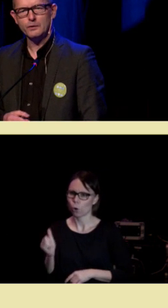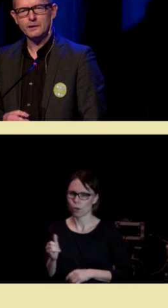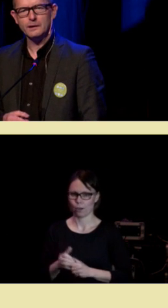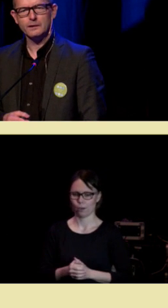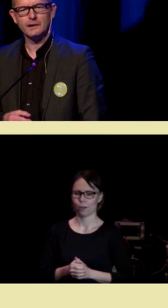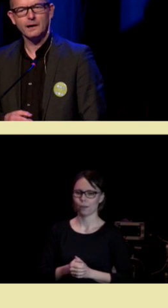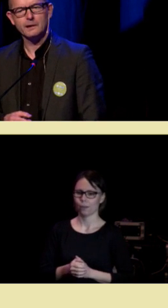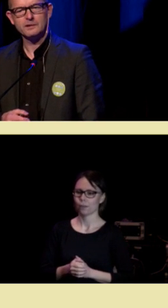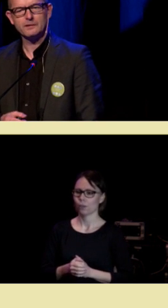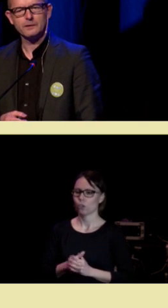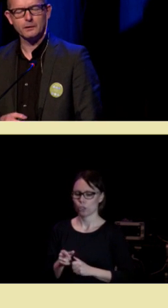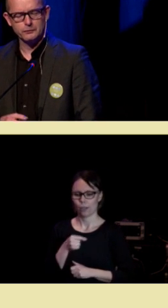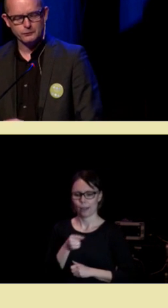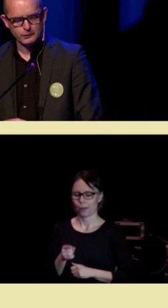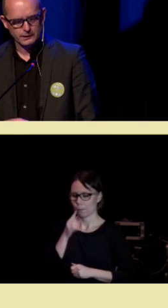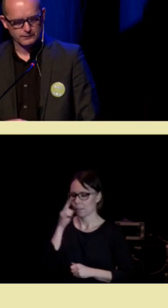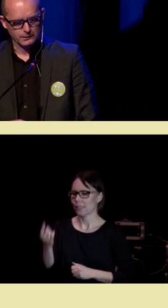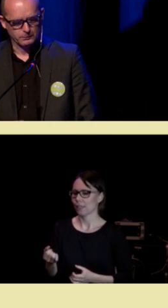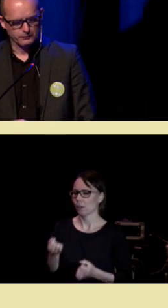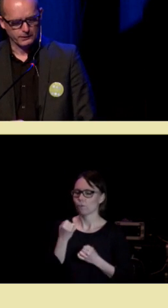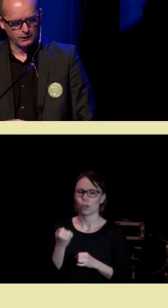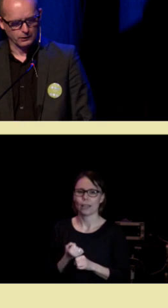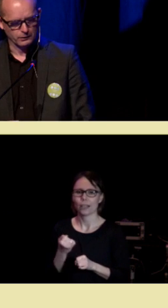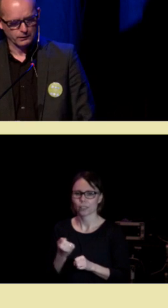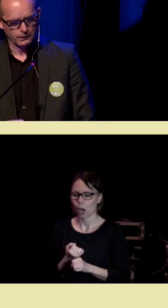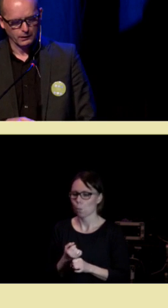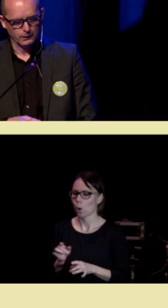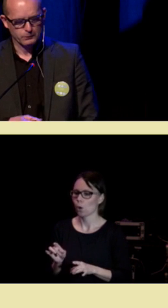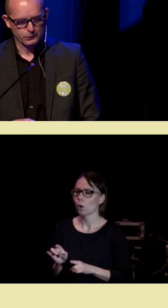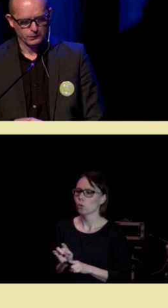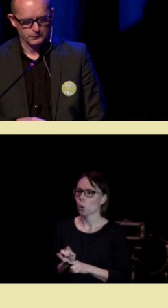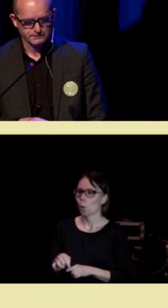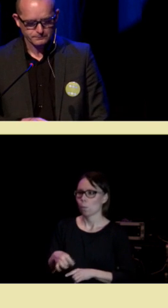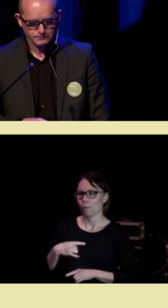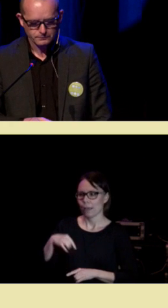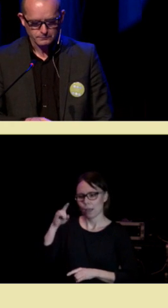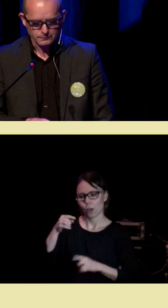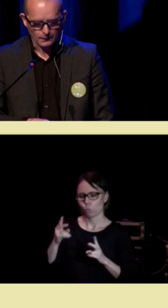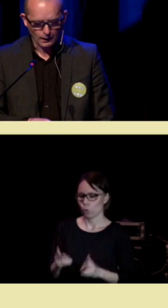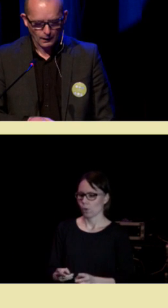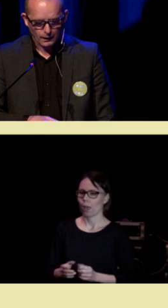Jo, fordi at det er det mest kraftfulle beredskapet vi kan bruke